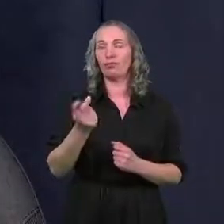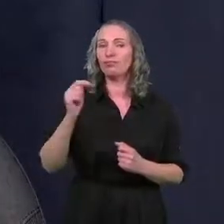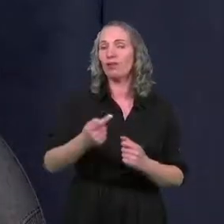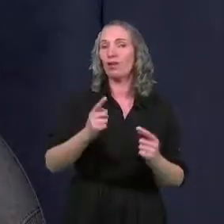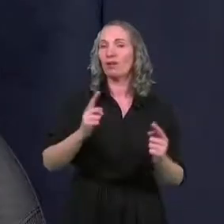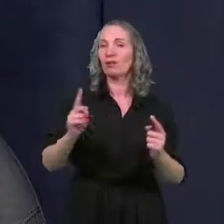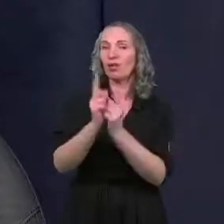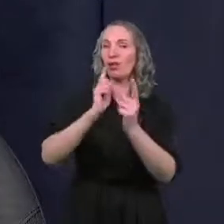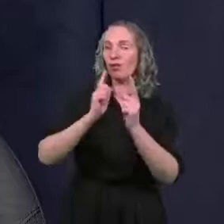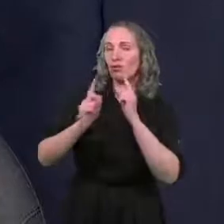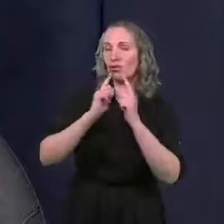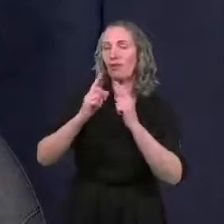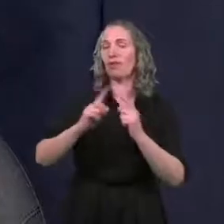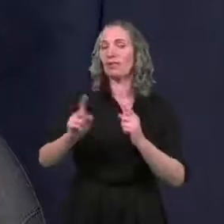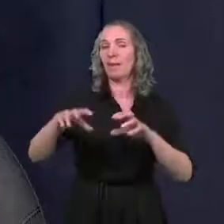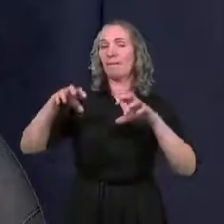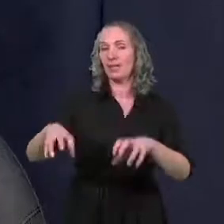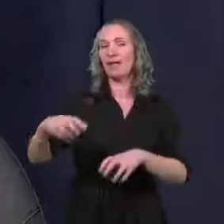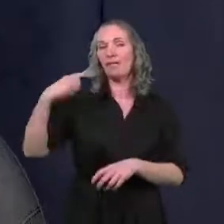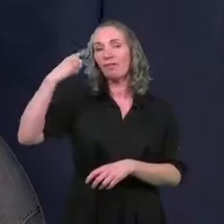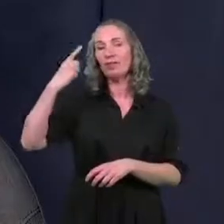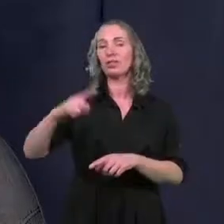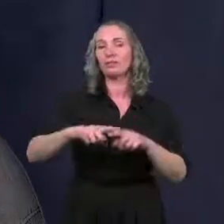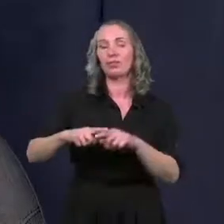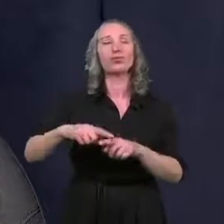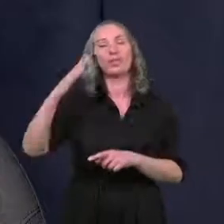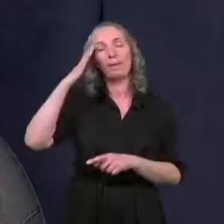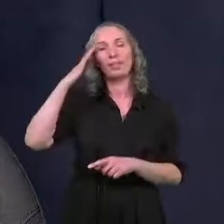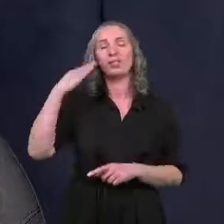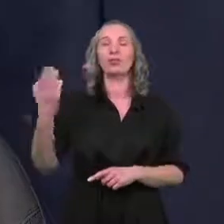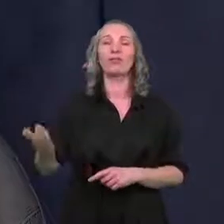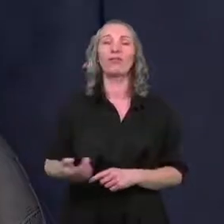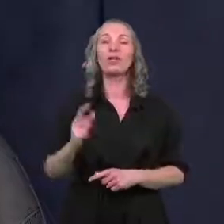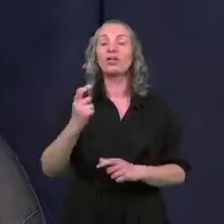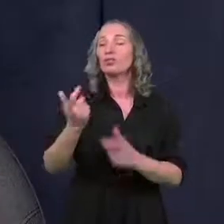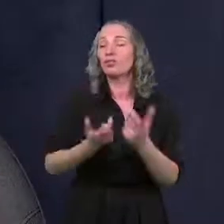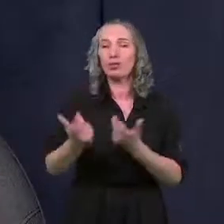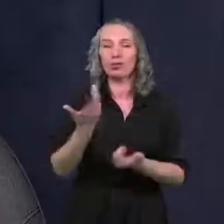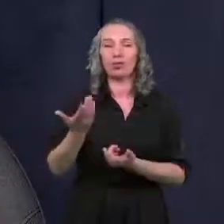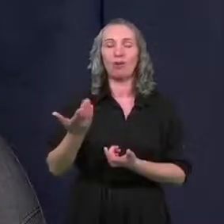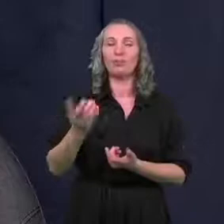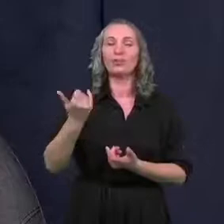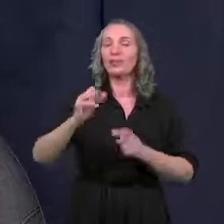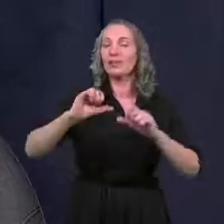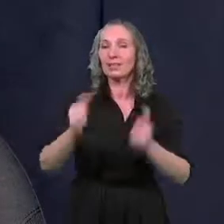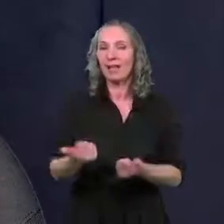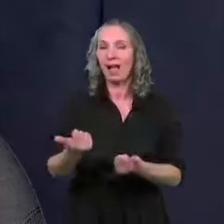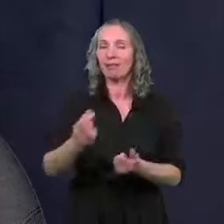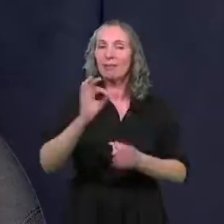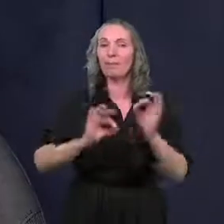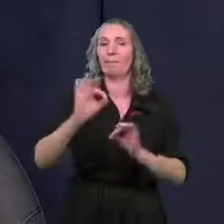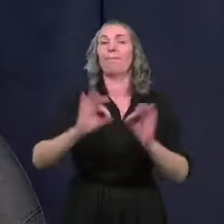rozmowy z prezesami Wrocławskich Spółdzielni Mieszkaniowej. Co zrobić, żeby rzeczywiście ten stan poprawić.